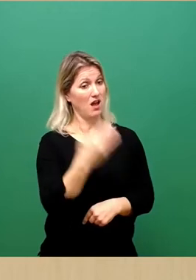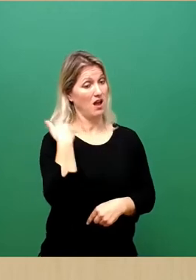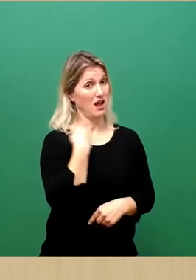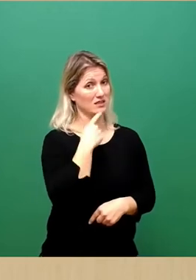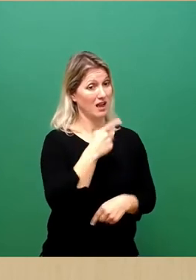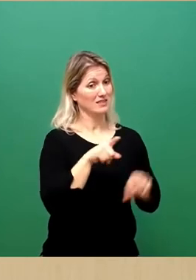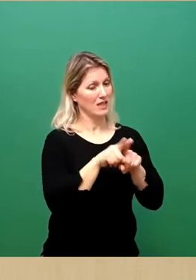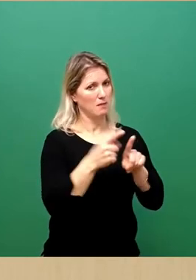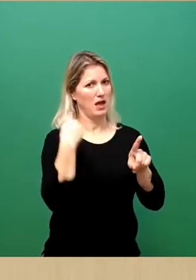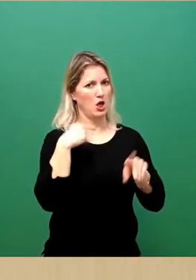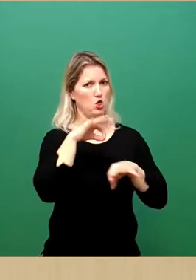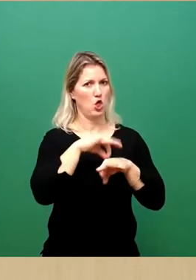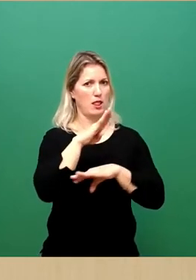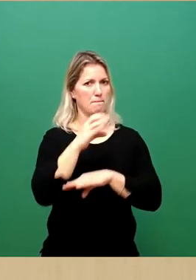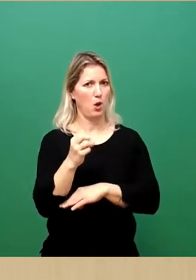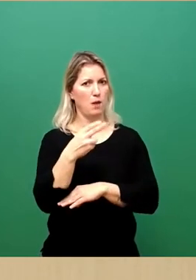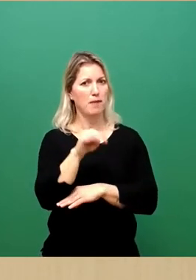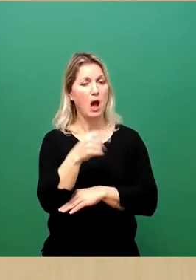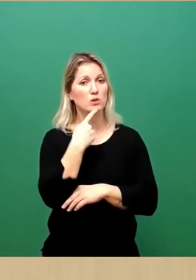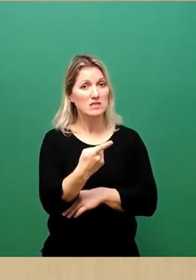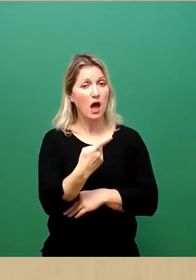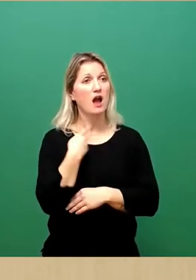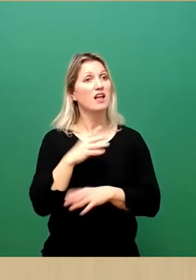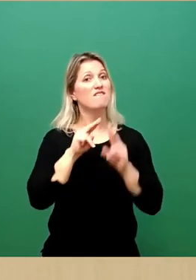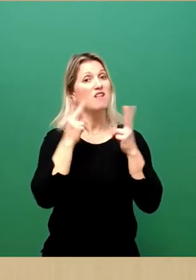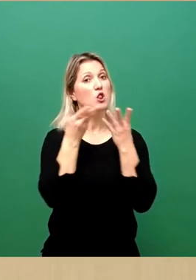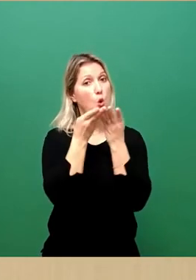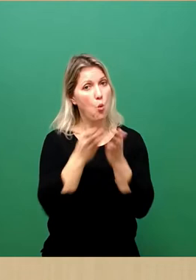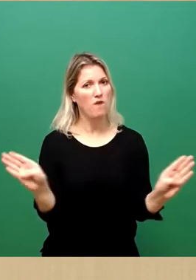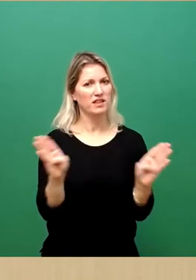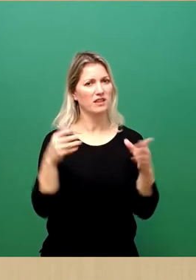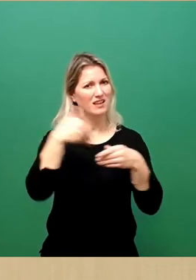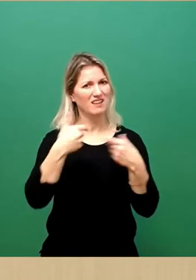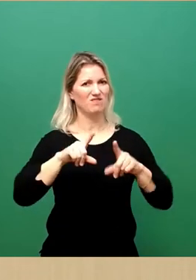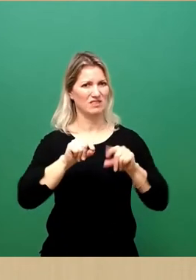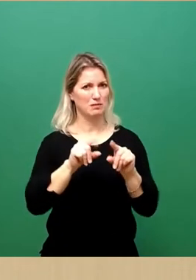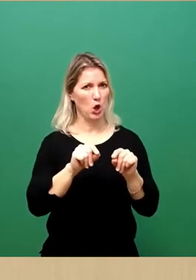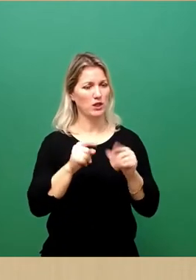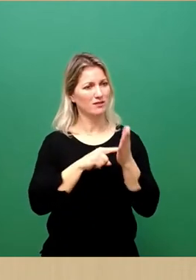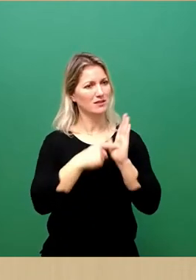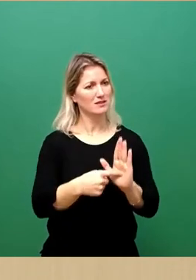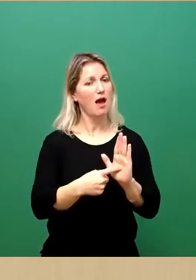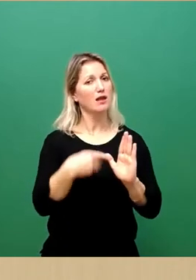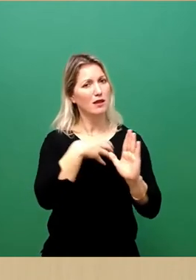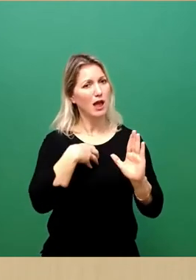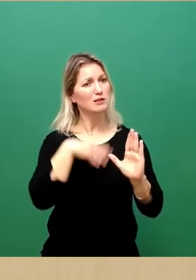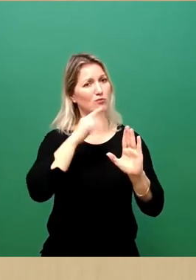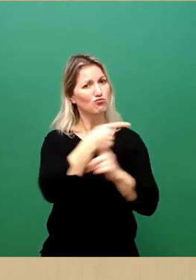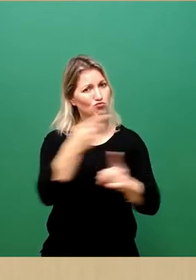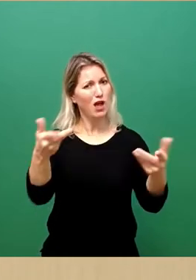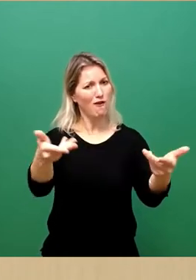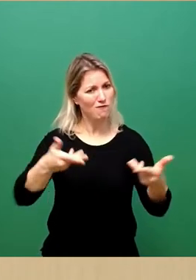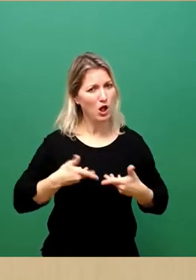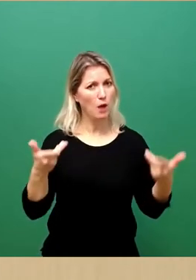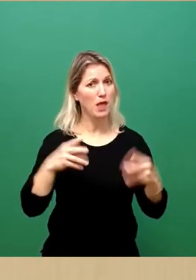nochmal, welche Bedeutung Weltoffenheit, eine Kultur der Vielfalt und des Willkommens für Dresden und die Dresdner Wirtschaft und Wissenschaft hat.